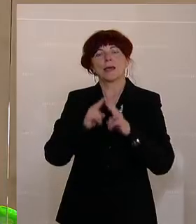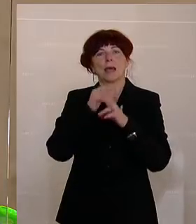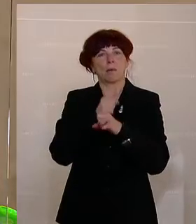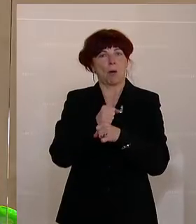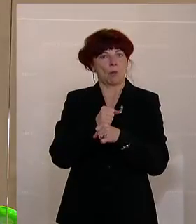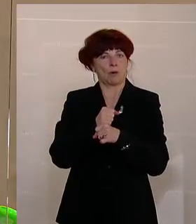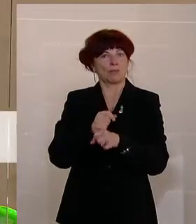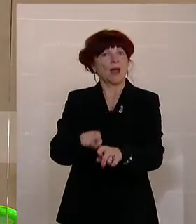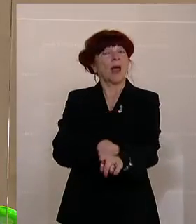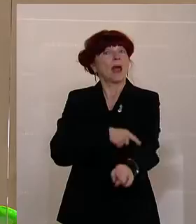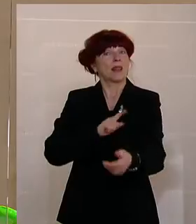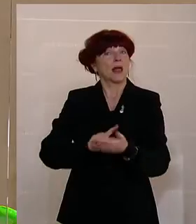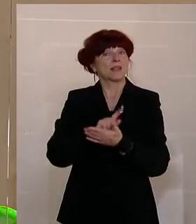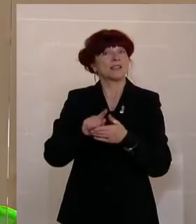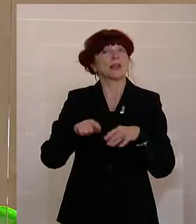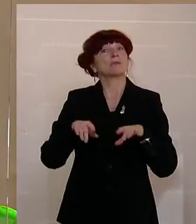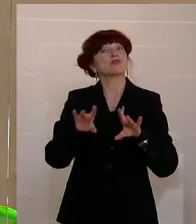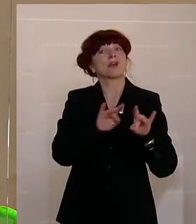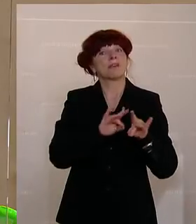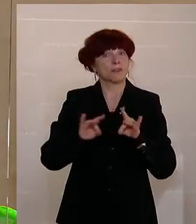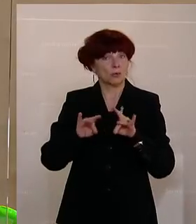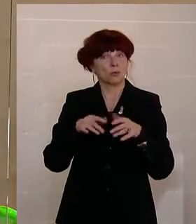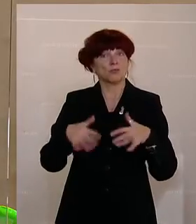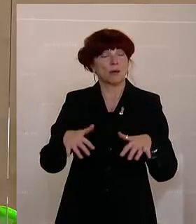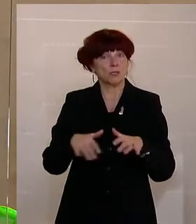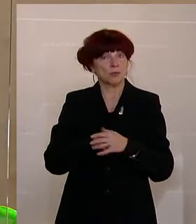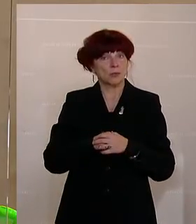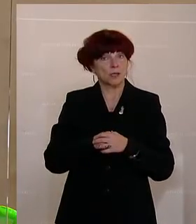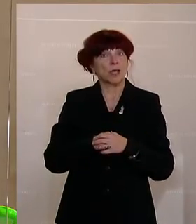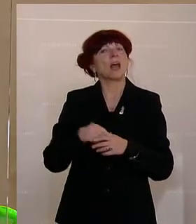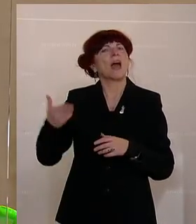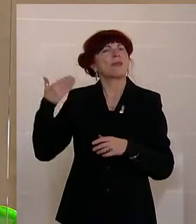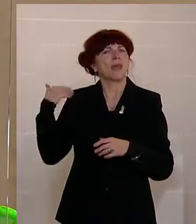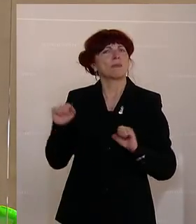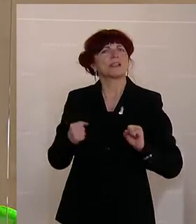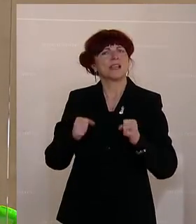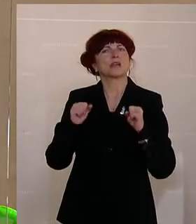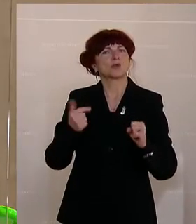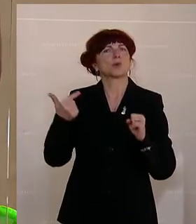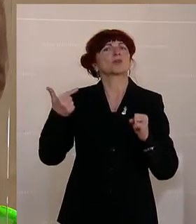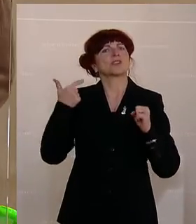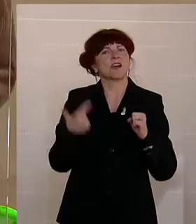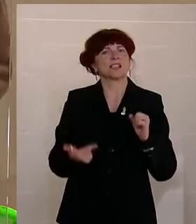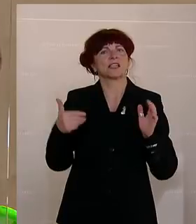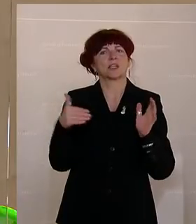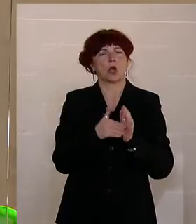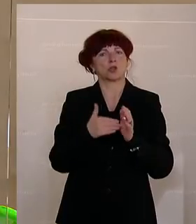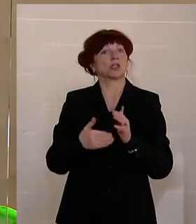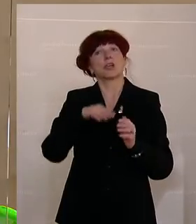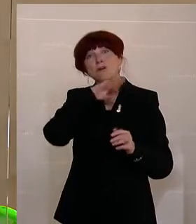die damalige Aktion 20.000 wurde von sehr vielen ÖVP-Gemeinden genutzt und die damalige